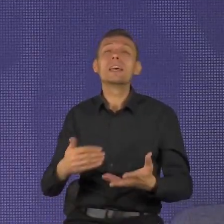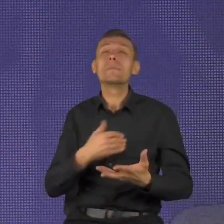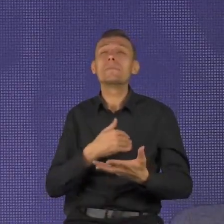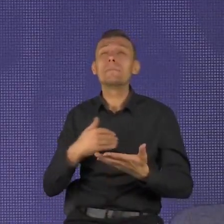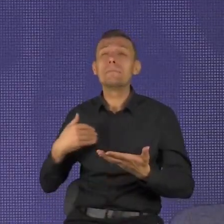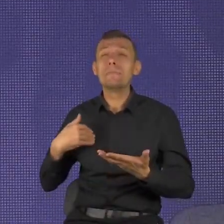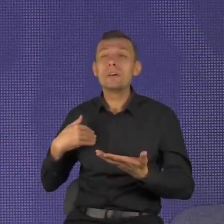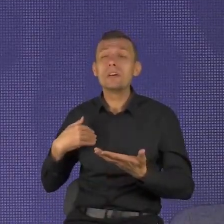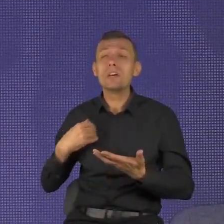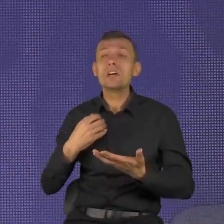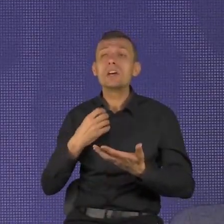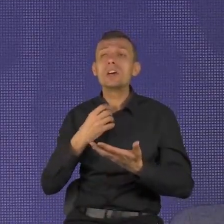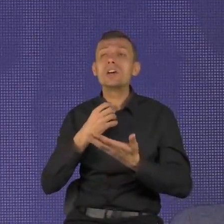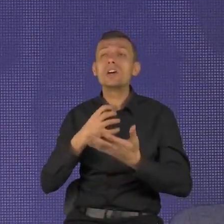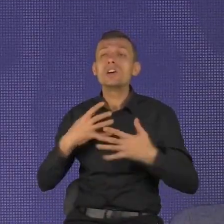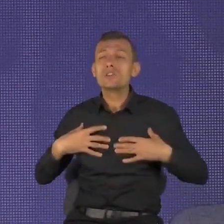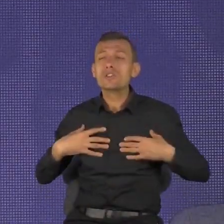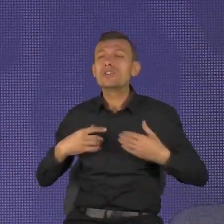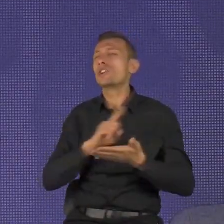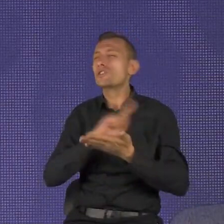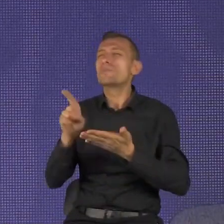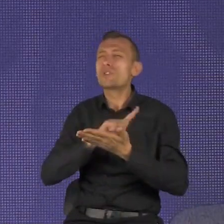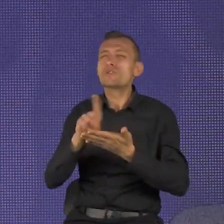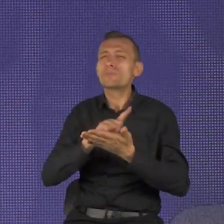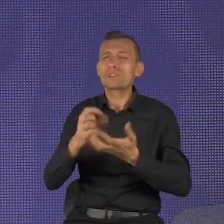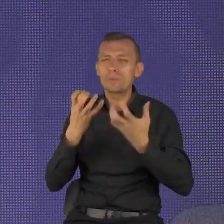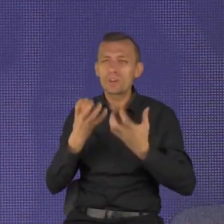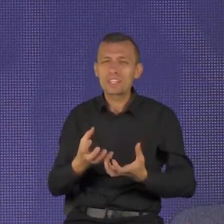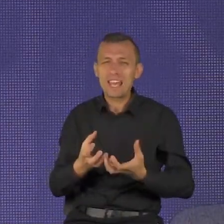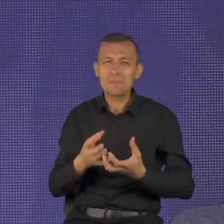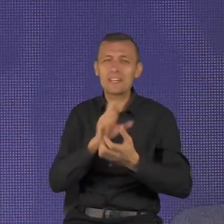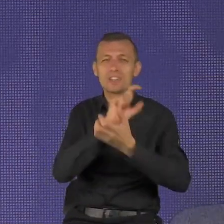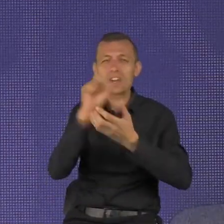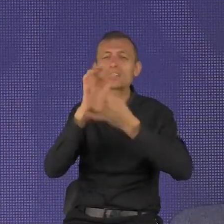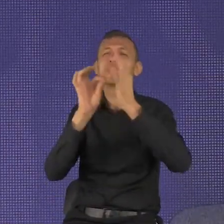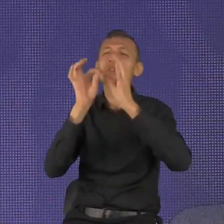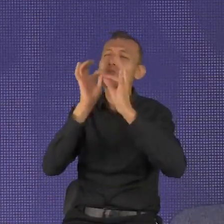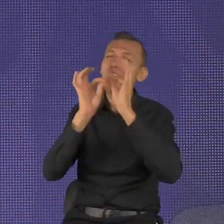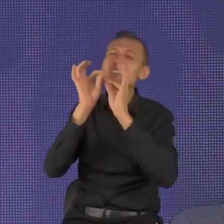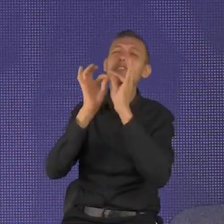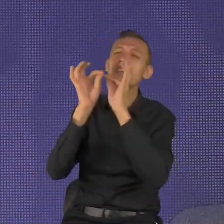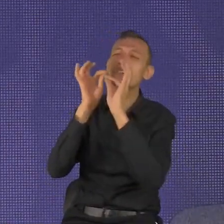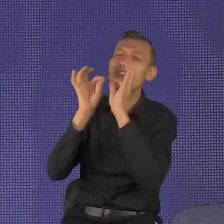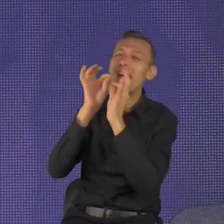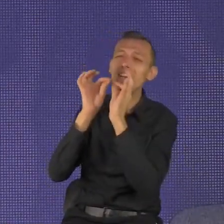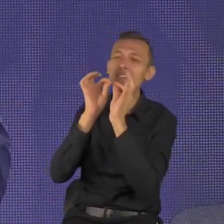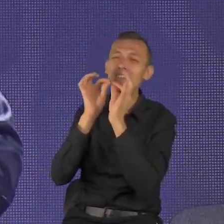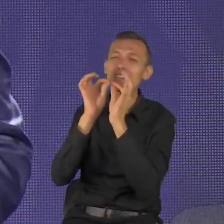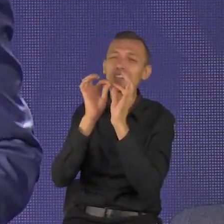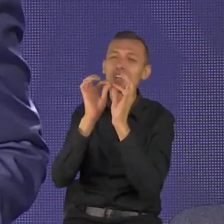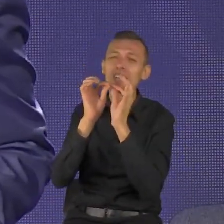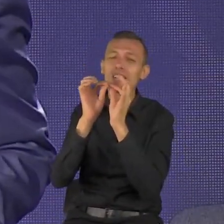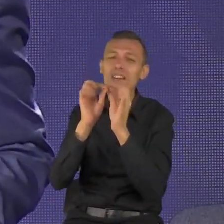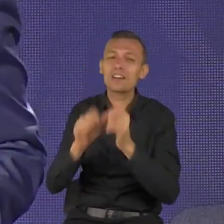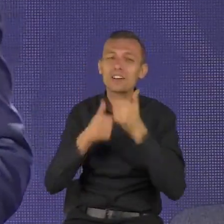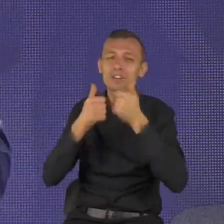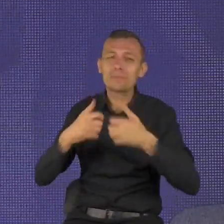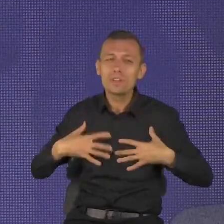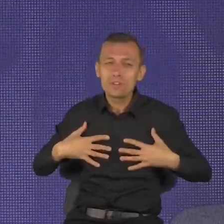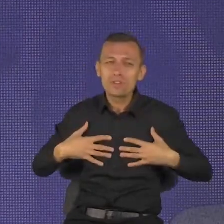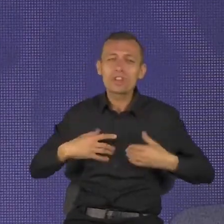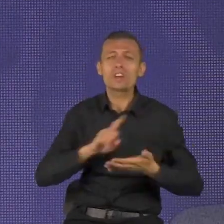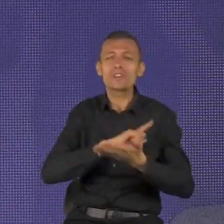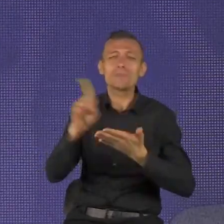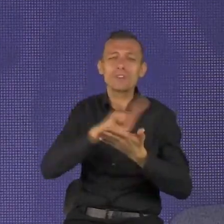czas, idąc przez życie szybciej i szybciej. Wiecie, nie mam tego wprawdzie w dotatkach, ale